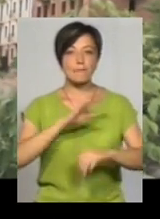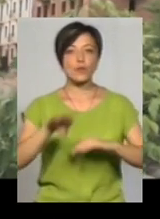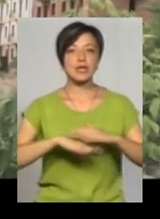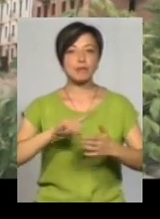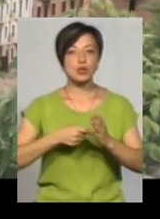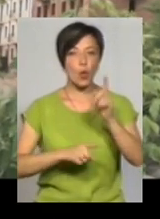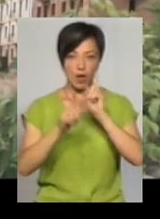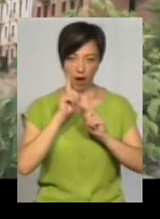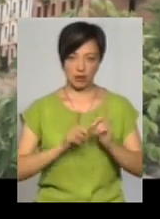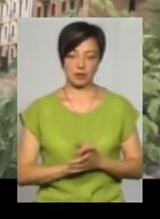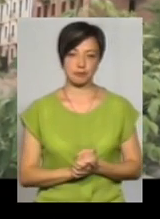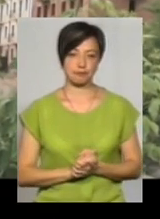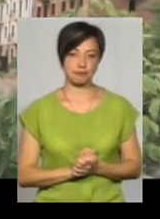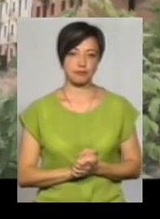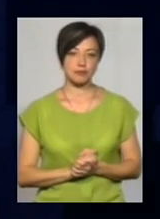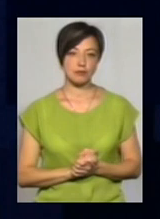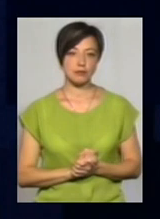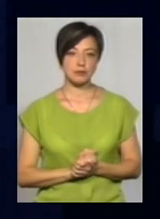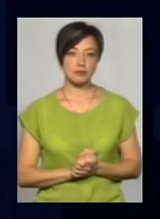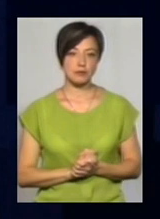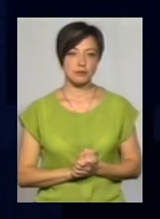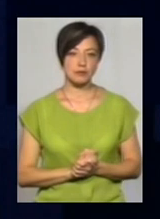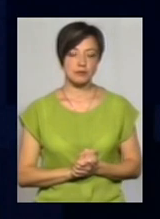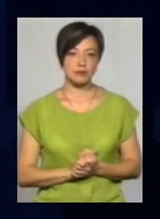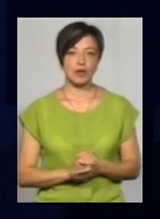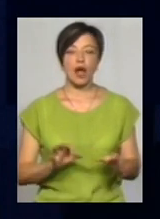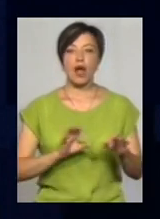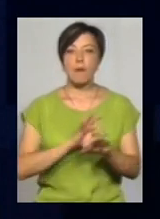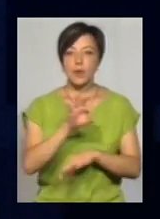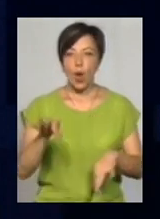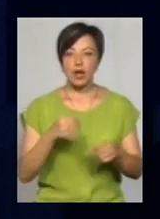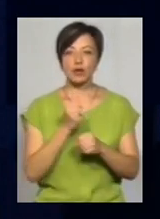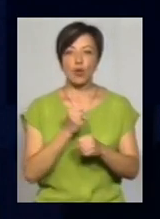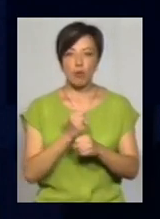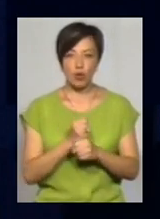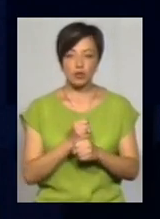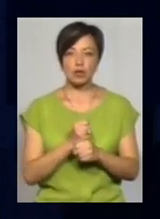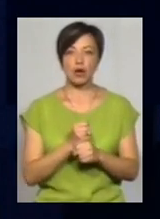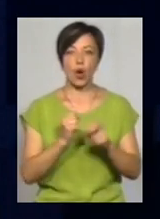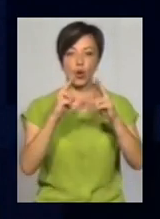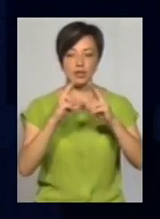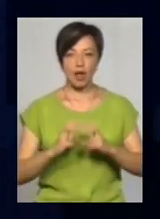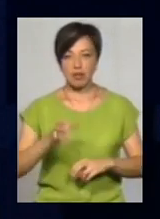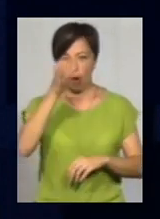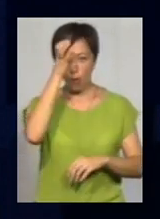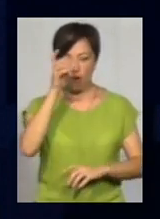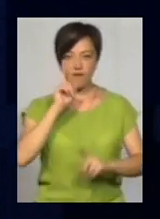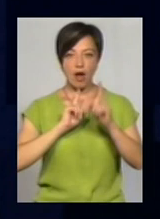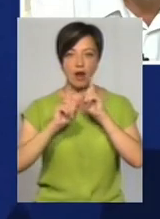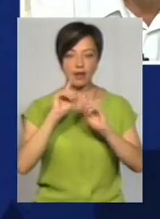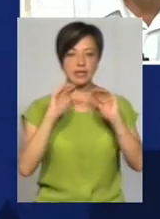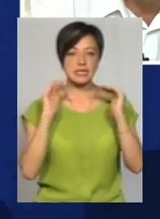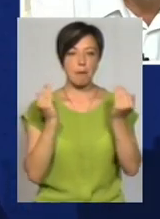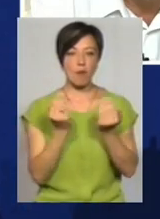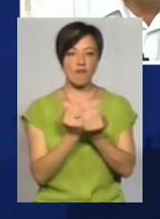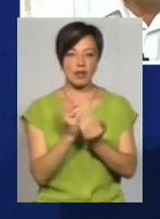-Подільської міської ради Ігор Пиріжок. Перед проєктні роботи розглядає Наукова рада заповідника,